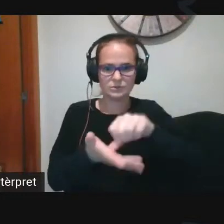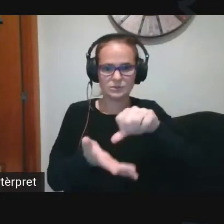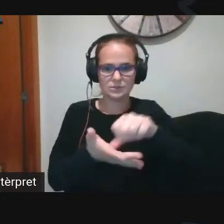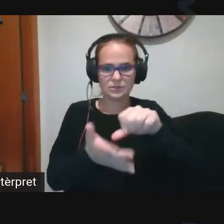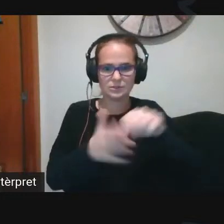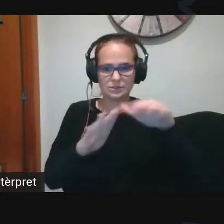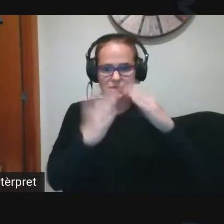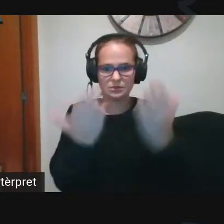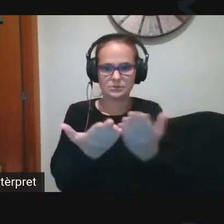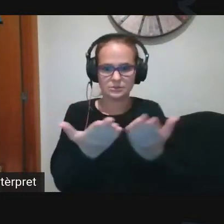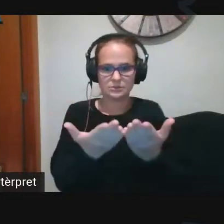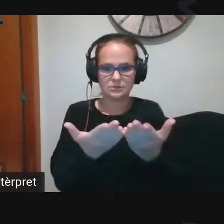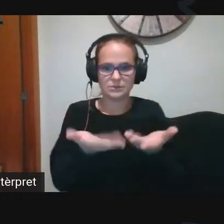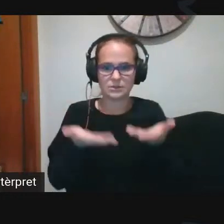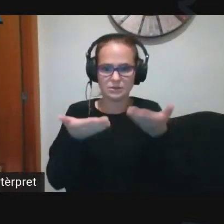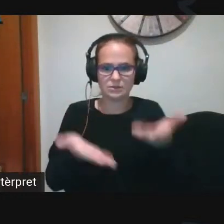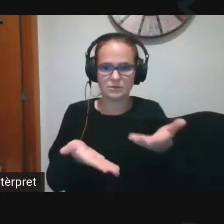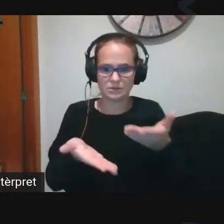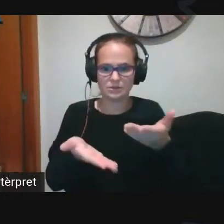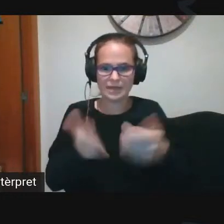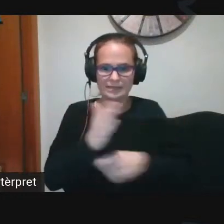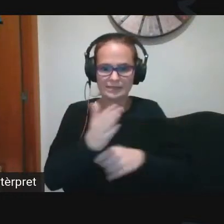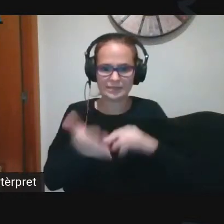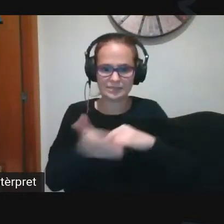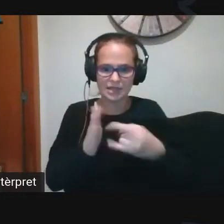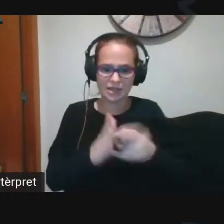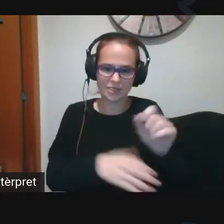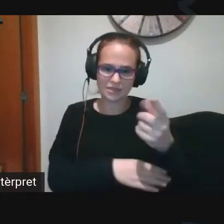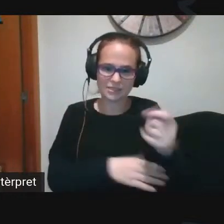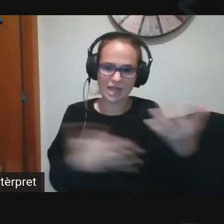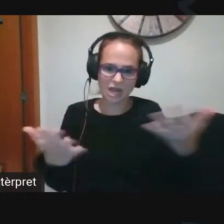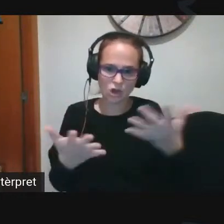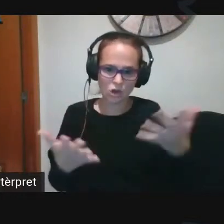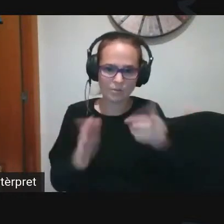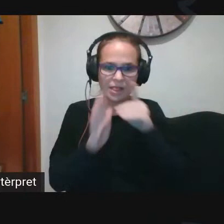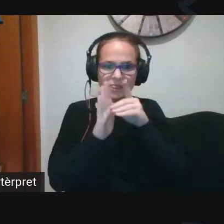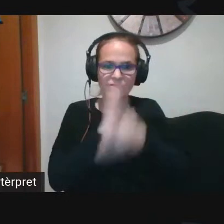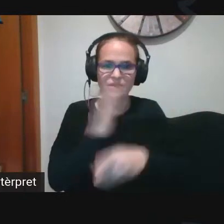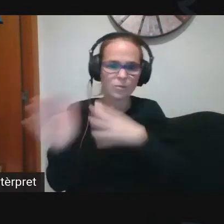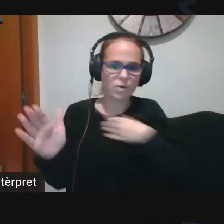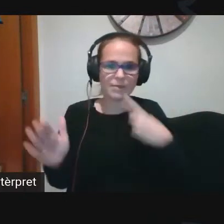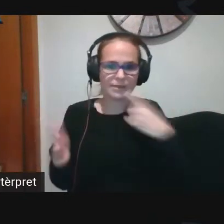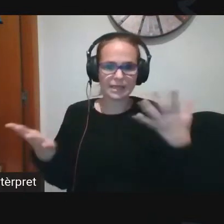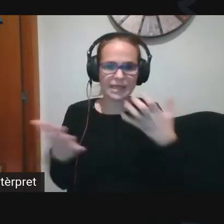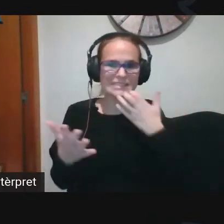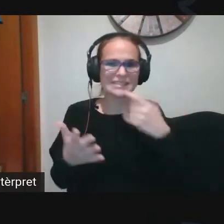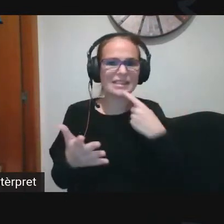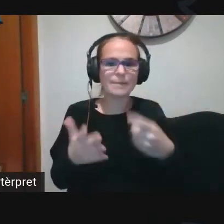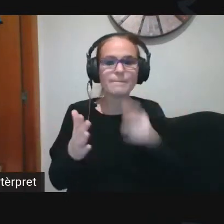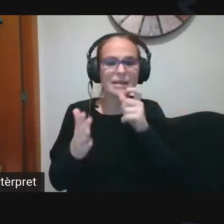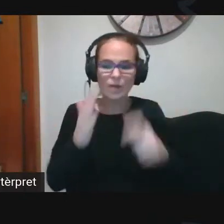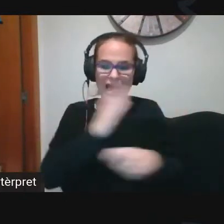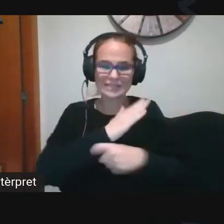-se aquesta estratègia digital, definir què volem dir quan parlem d'estratègia digital.